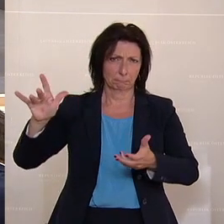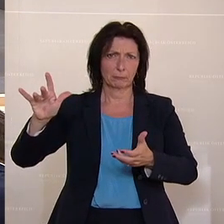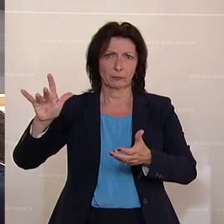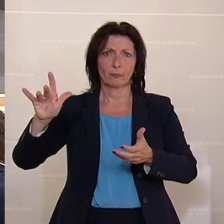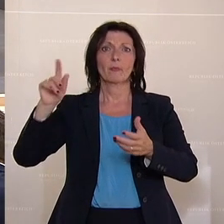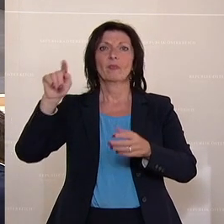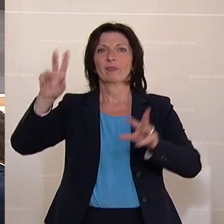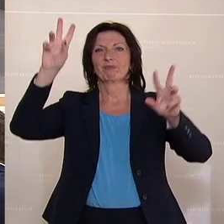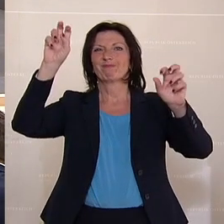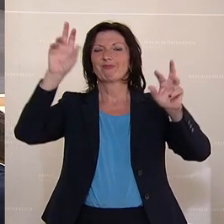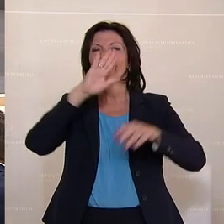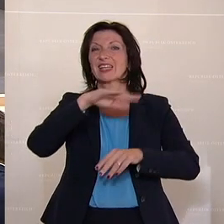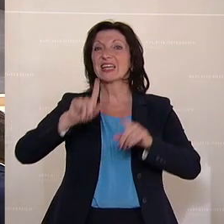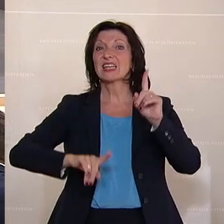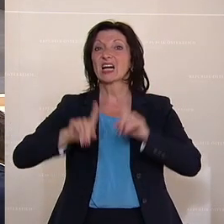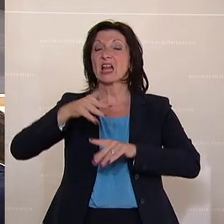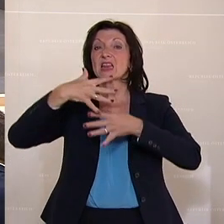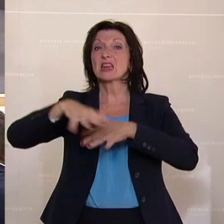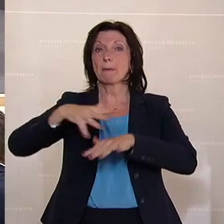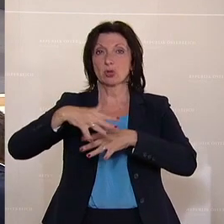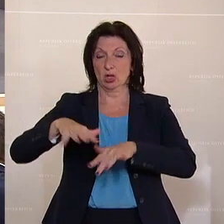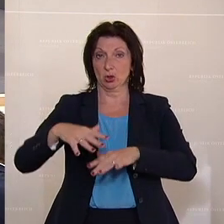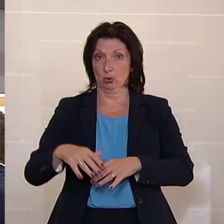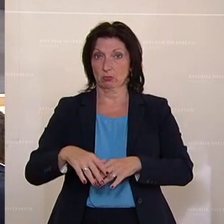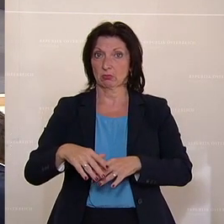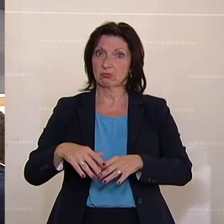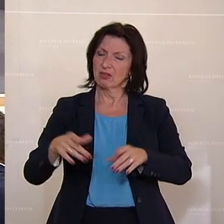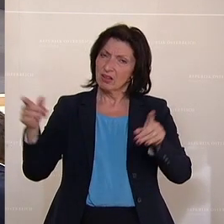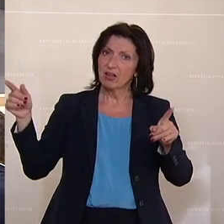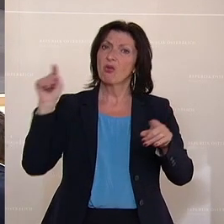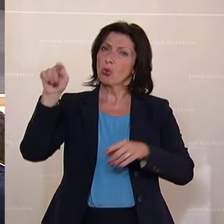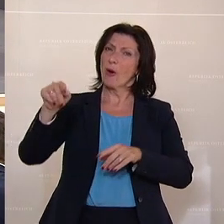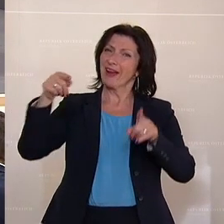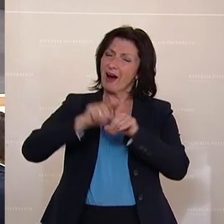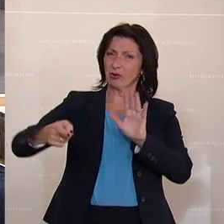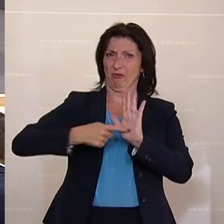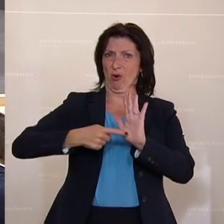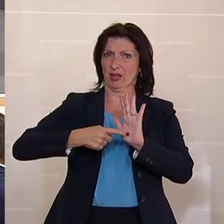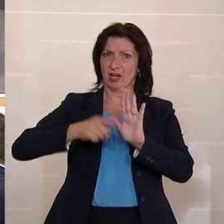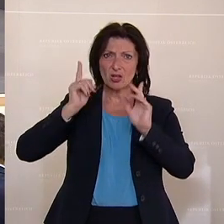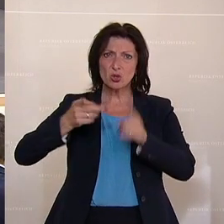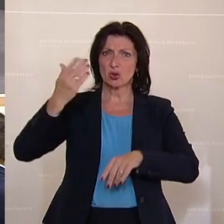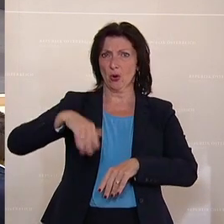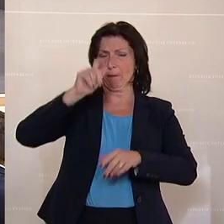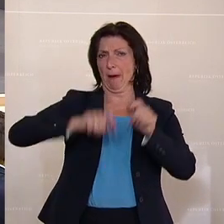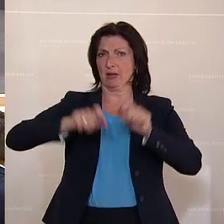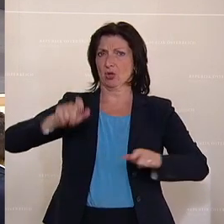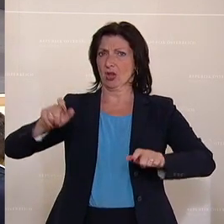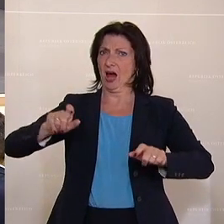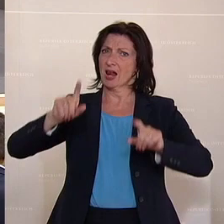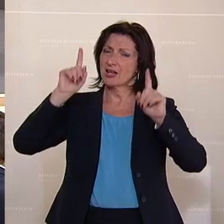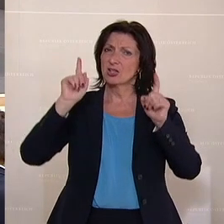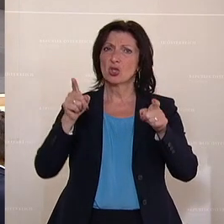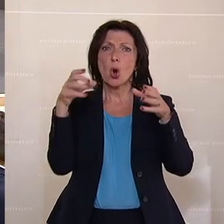zur sogenannten Kindergartendemo und auch mit den Forderungen nach mehr Personal, nach kleineren